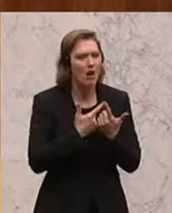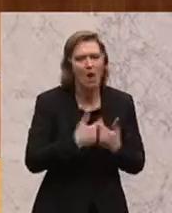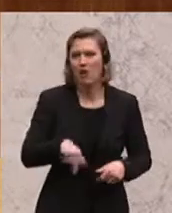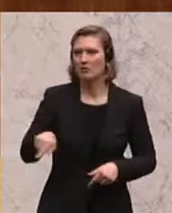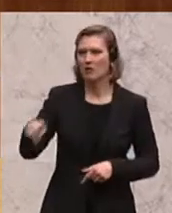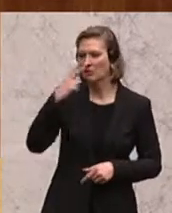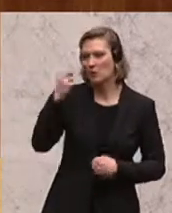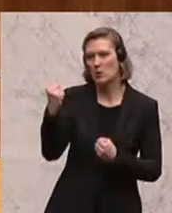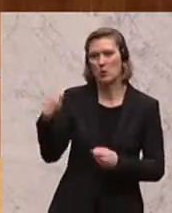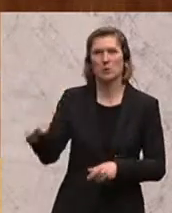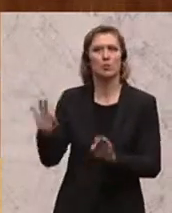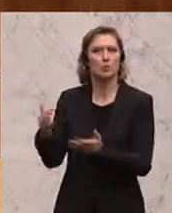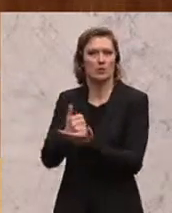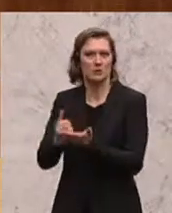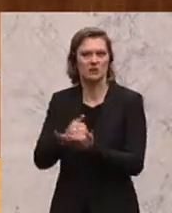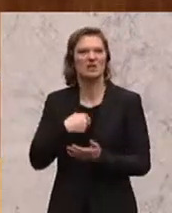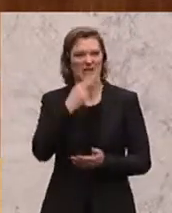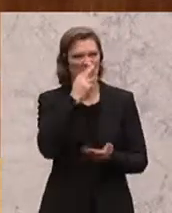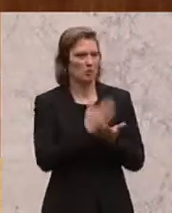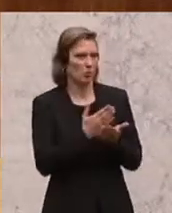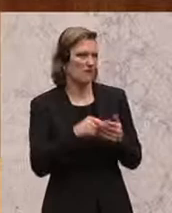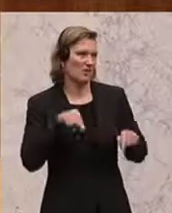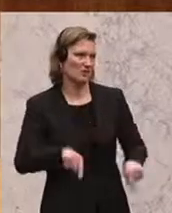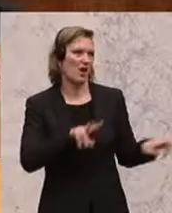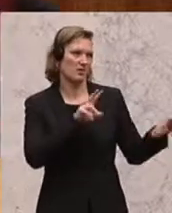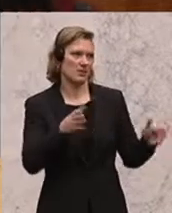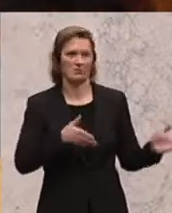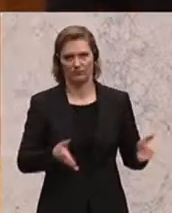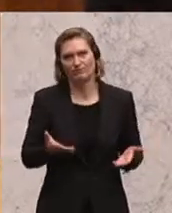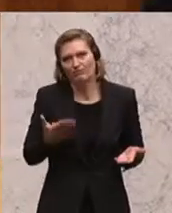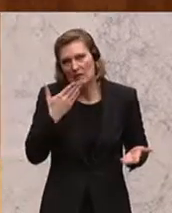Potenzialordner, dann wissen wir, was es geschlagen hat. Danke.